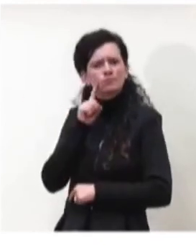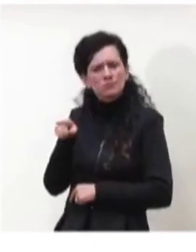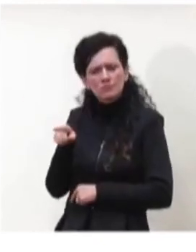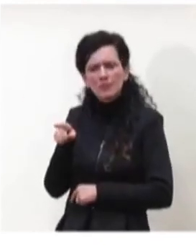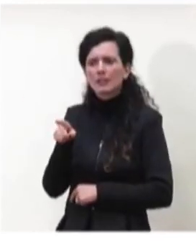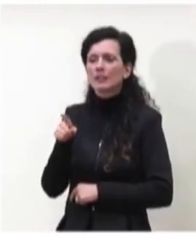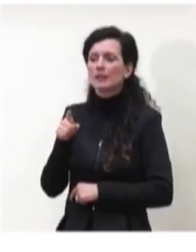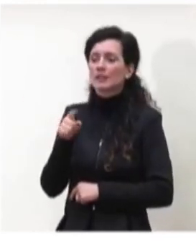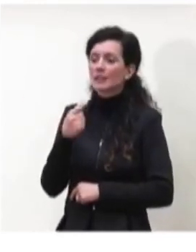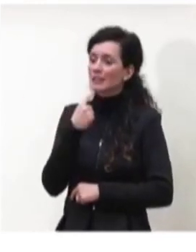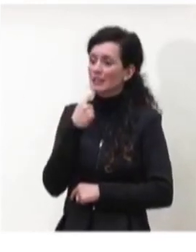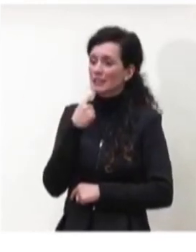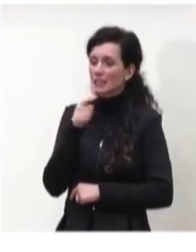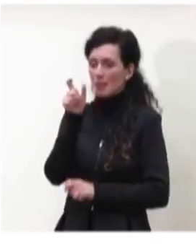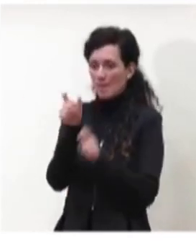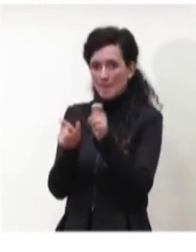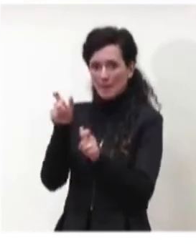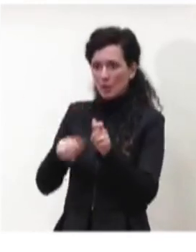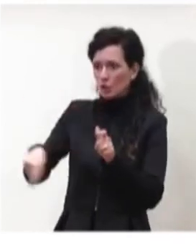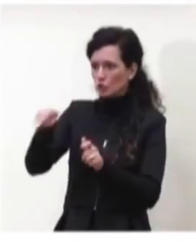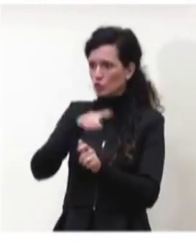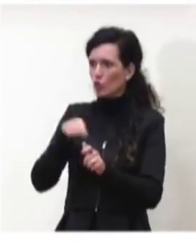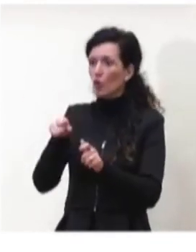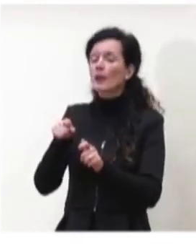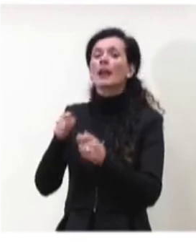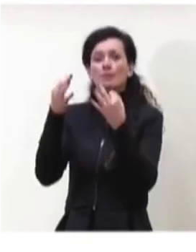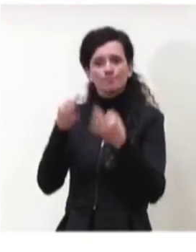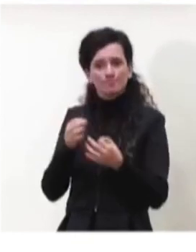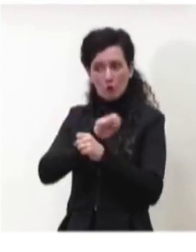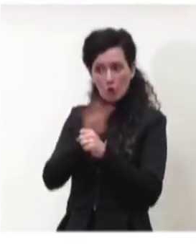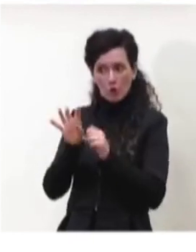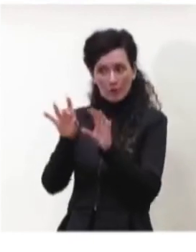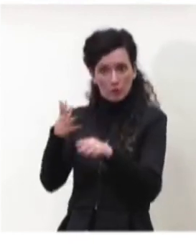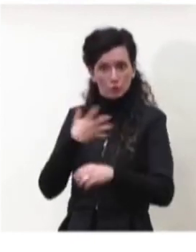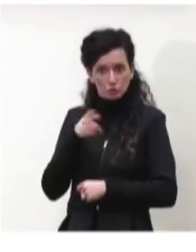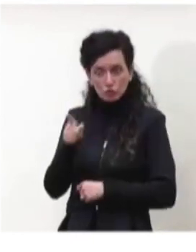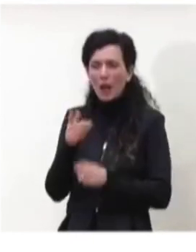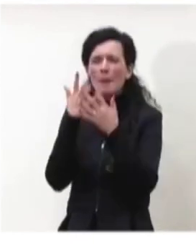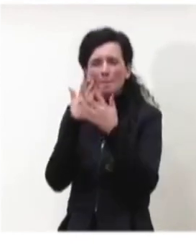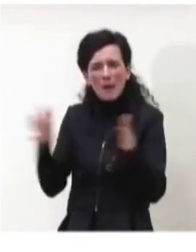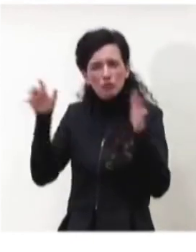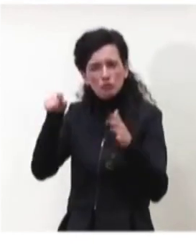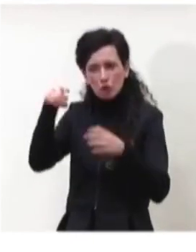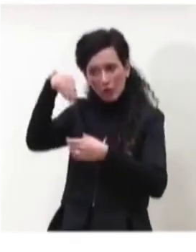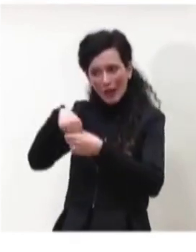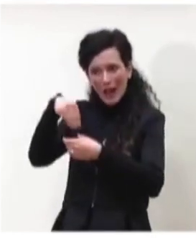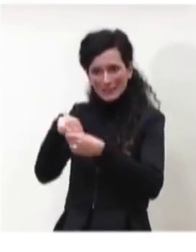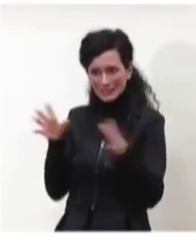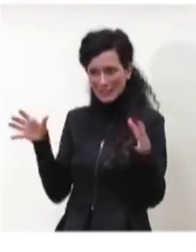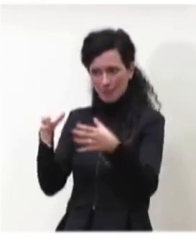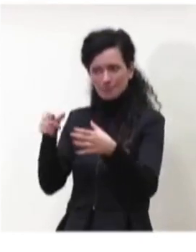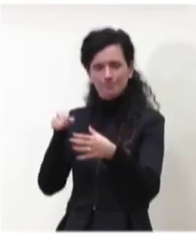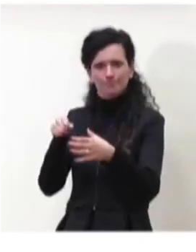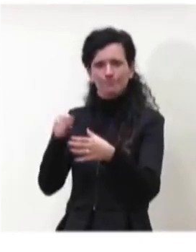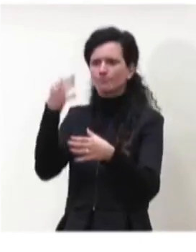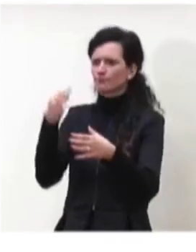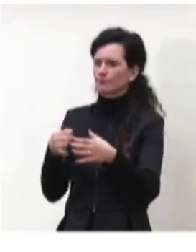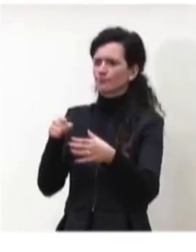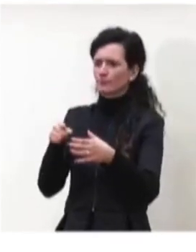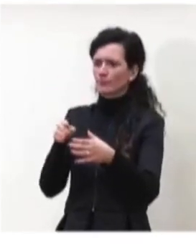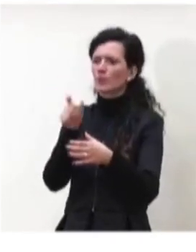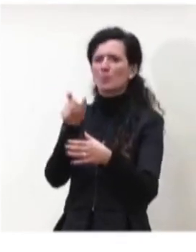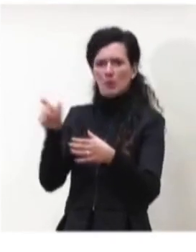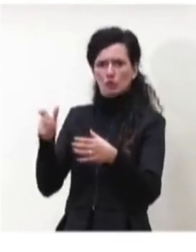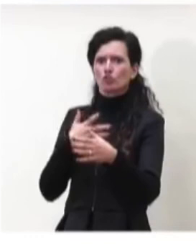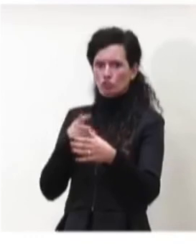che la maggioranza delle persone che vengono identificate come positive, la grande maggioranza delle persone che vengono identificate come positive